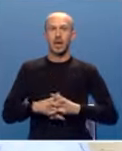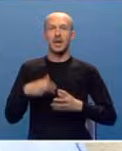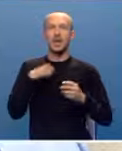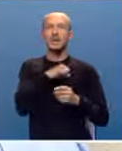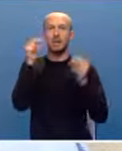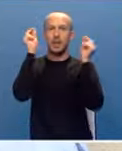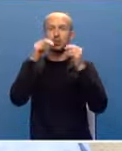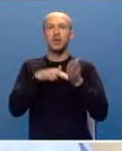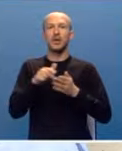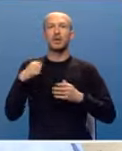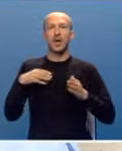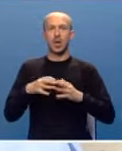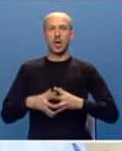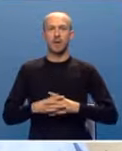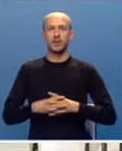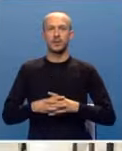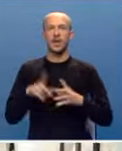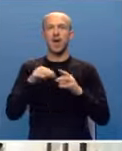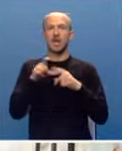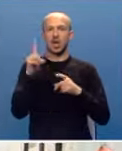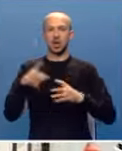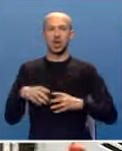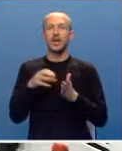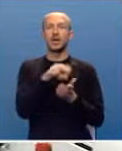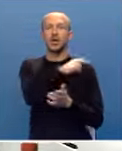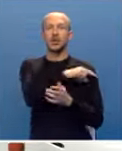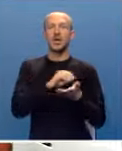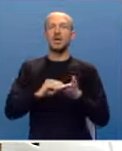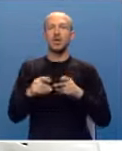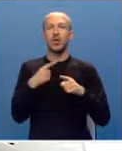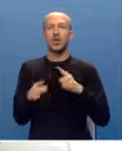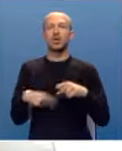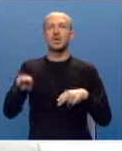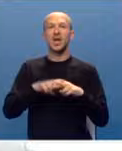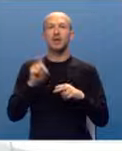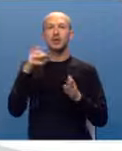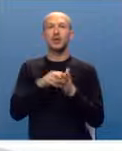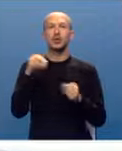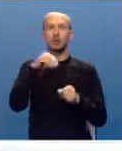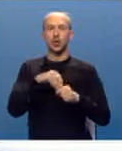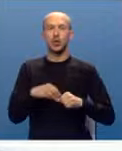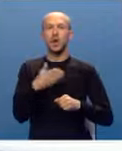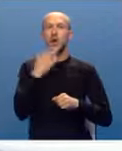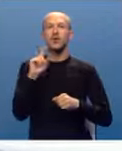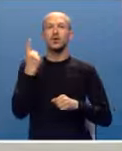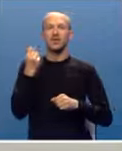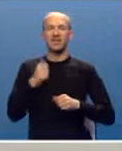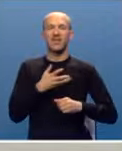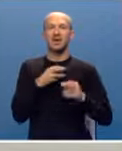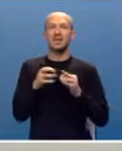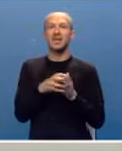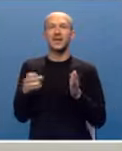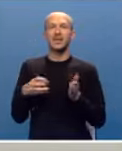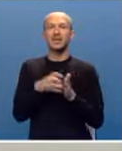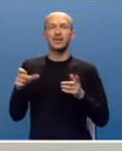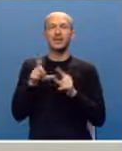naučio pješta, moja Luka na čaši. Grado načelnik tvrdi da uprkos najvećem gradskom budžetu nema više sredstava za dalji